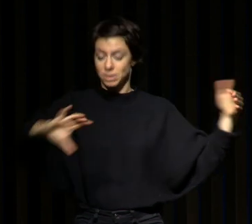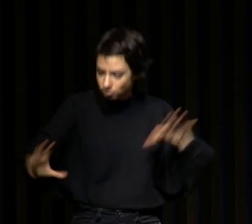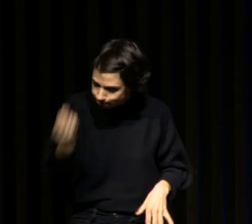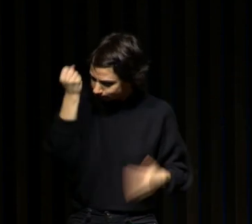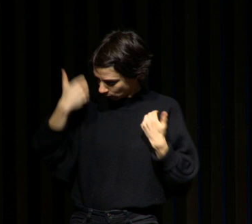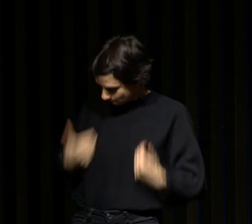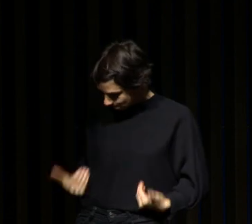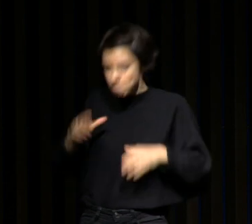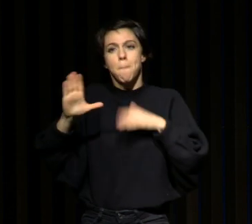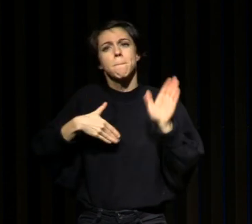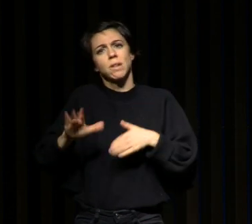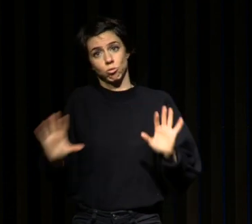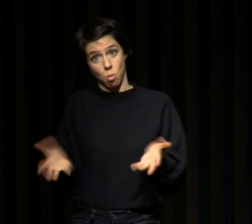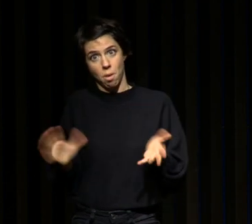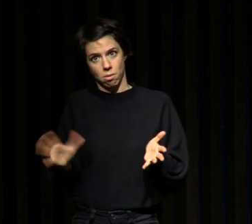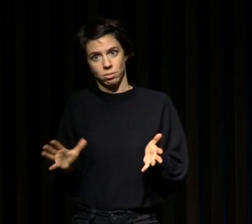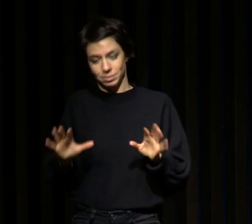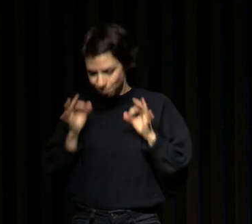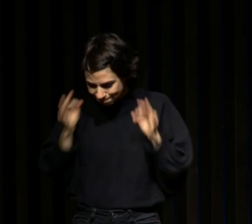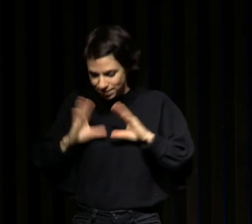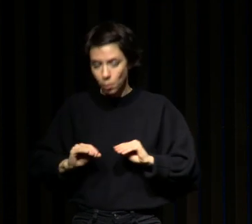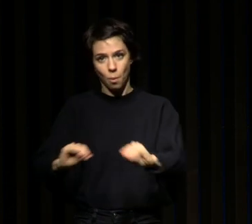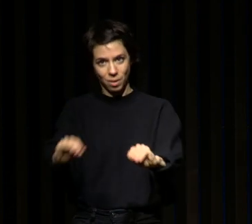reprendre en main sa santé alors